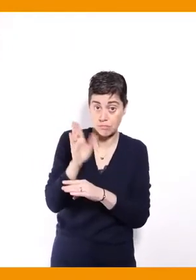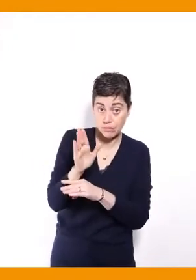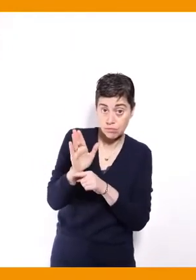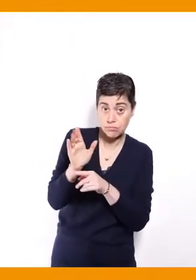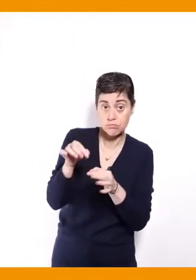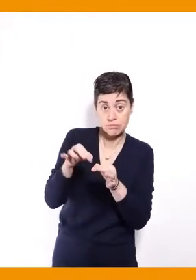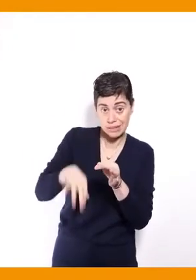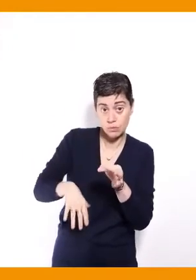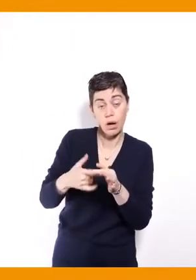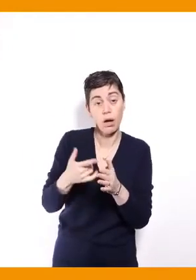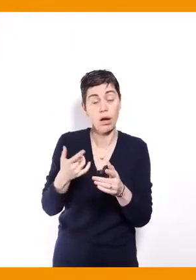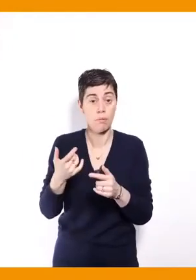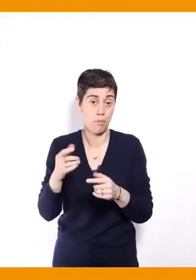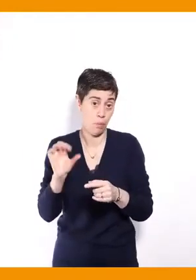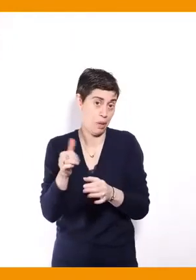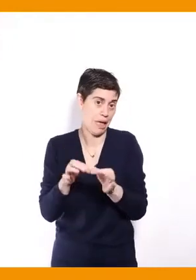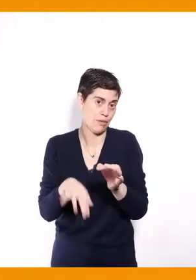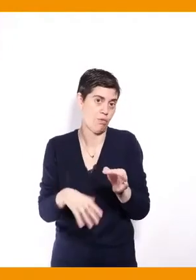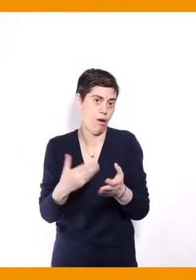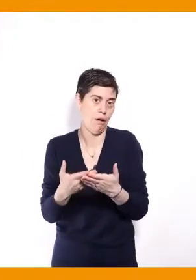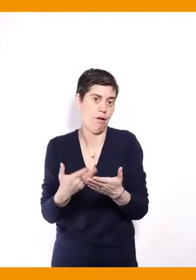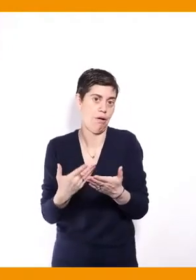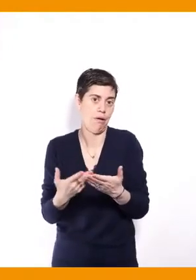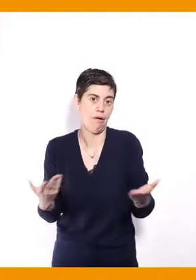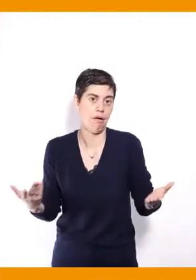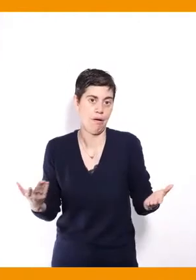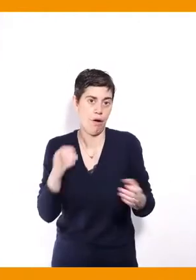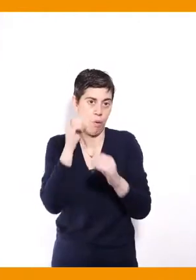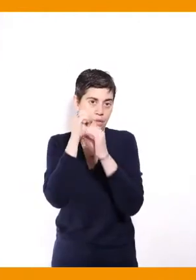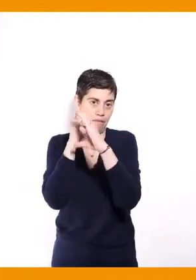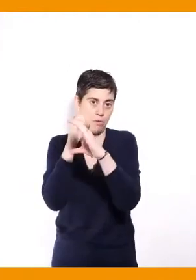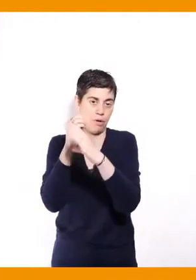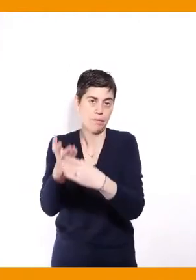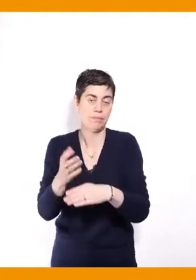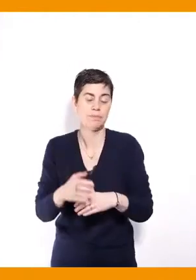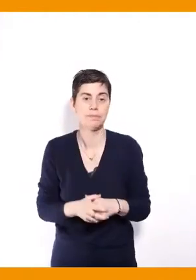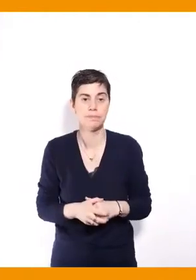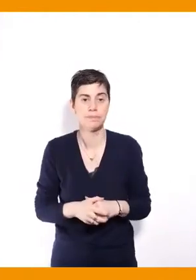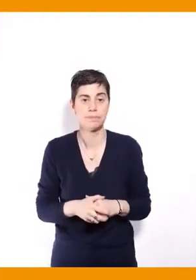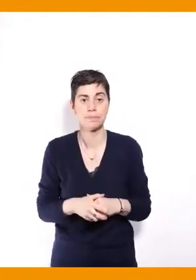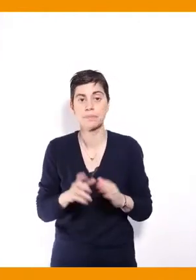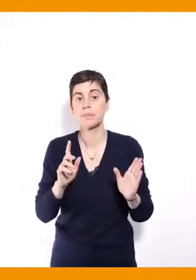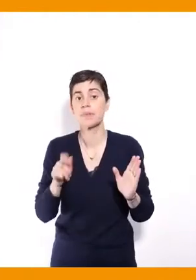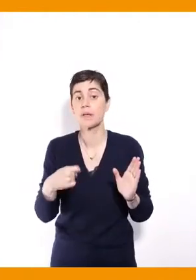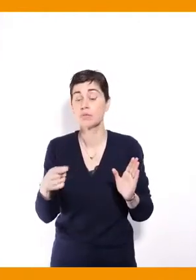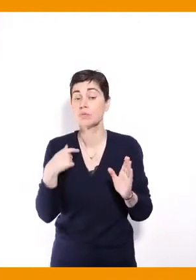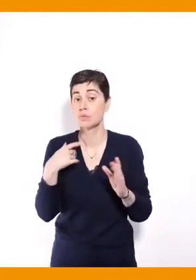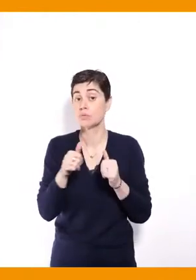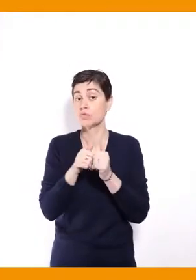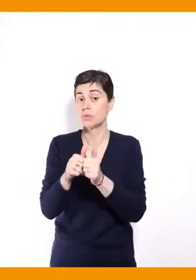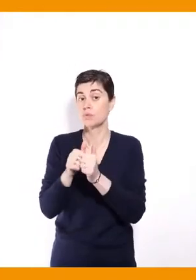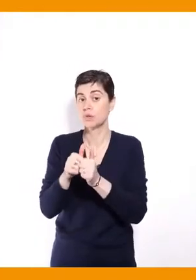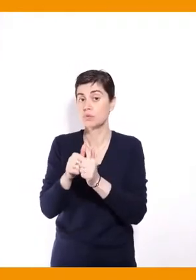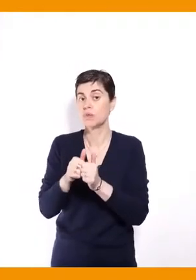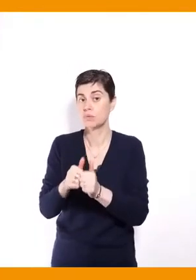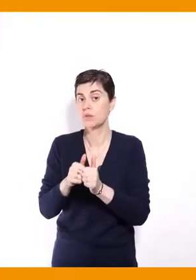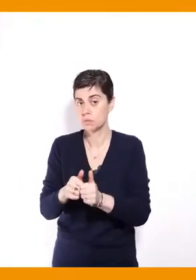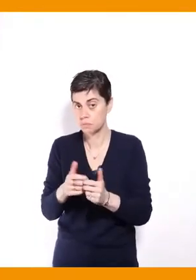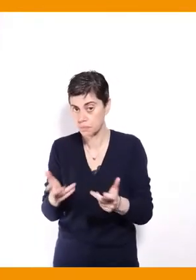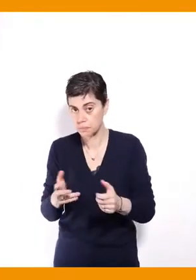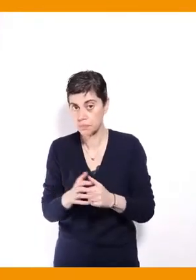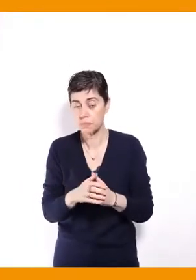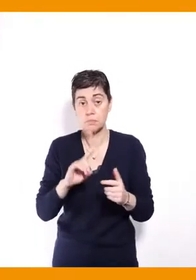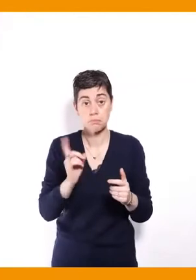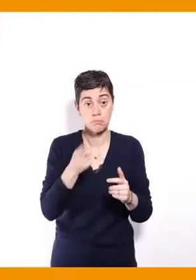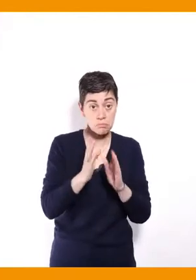premiers résultats de cet observatoire que nous allons suivre évidemment avec intérêt et j'invite tous ceux qui nous suivent